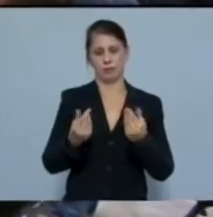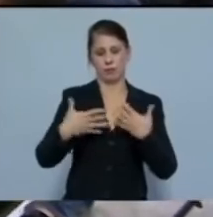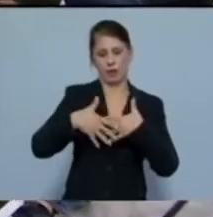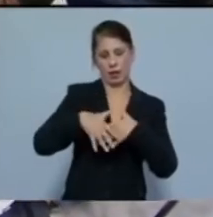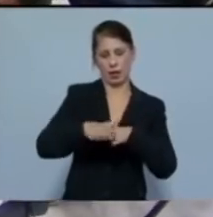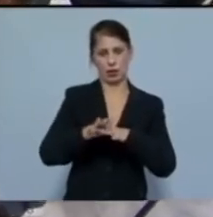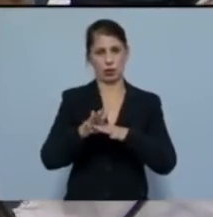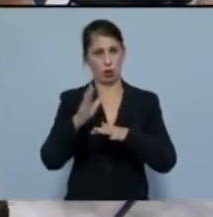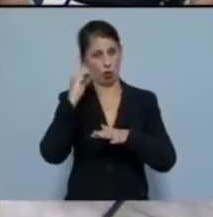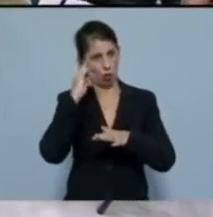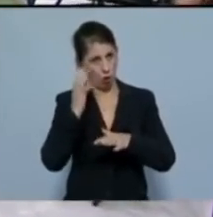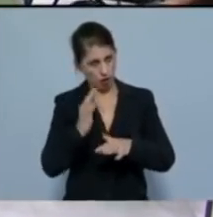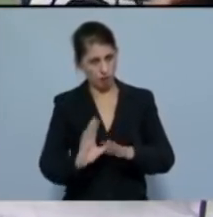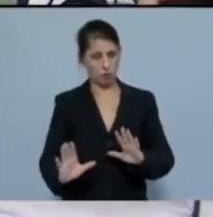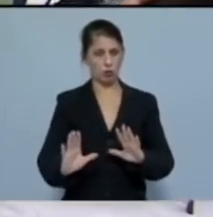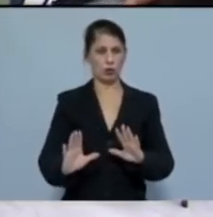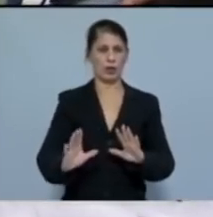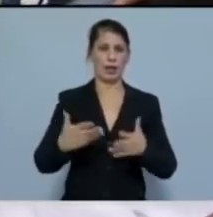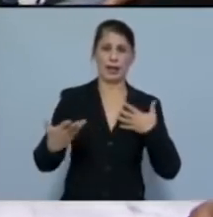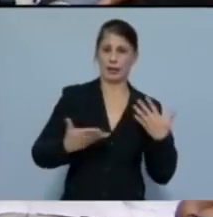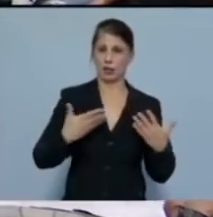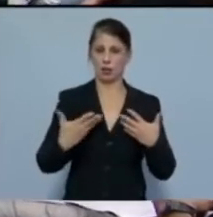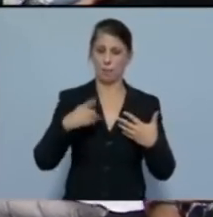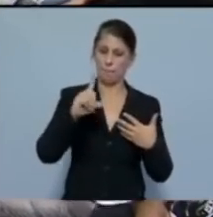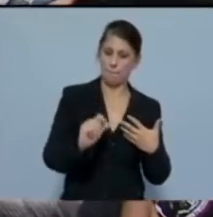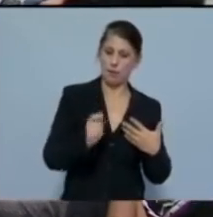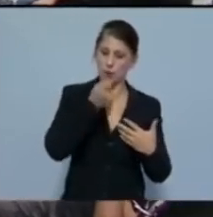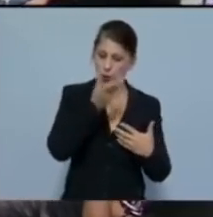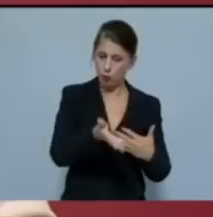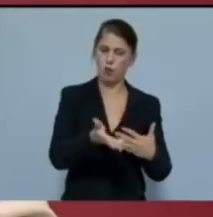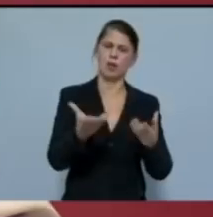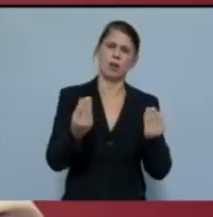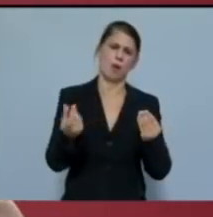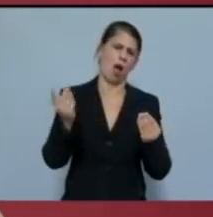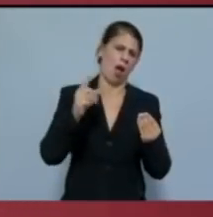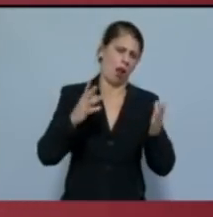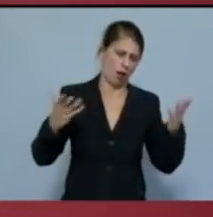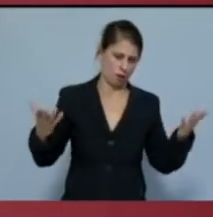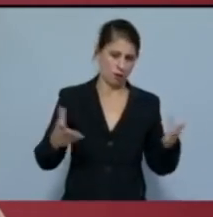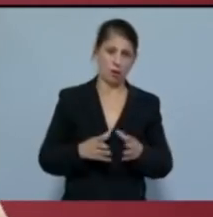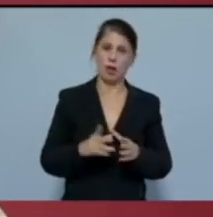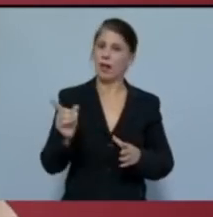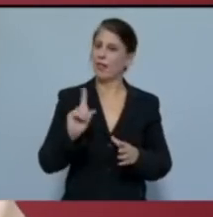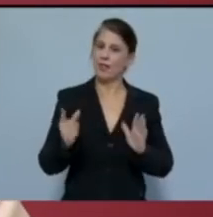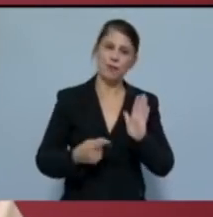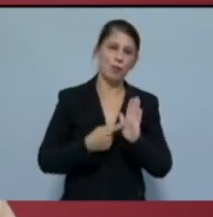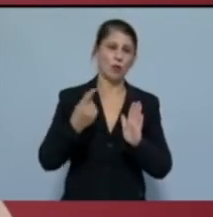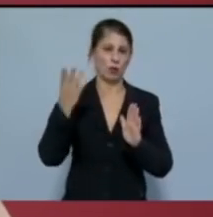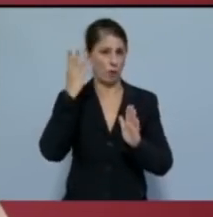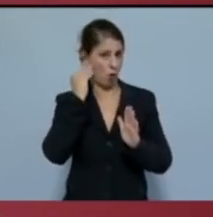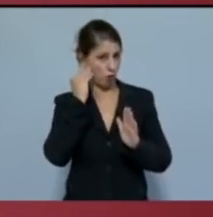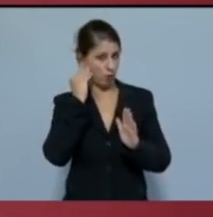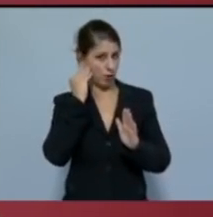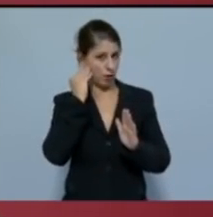Εξορθολογισμός, εξυγχρονισμός, μείωση δαπάνης και άλλα τέτοια. Δεν είναι η πρώτη φορά που τις ακούμε.